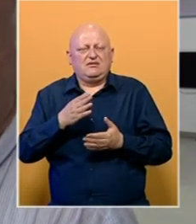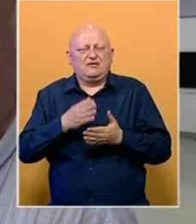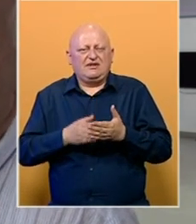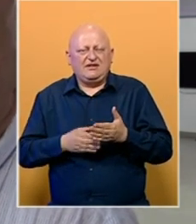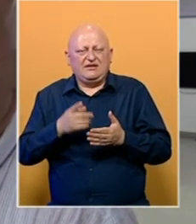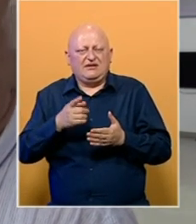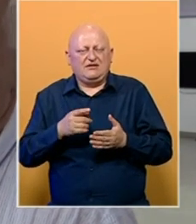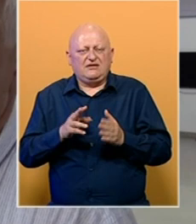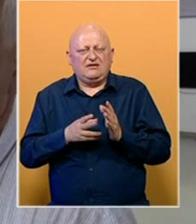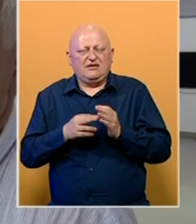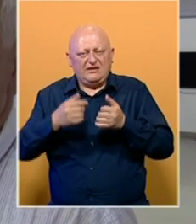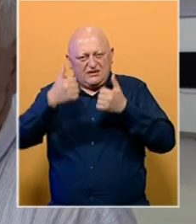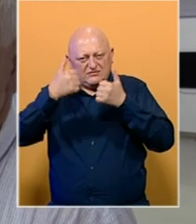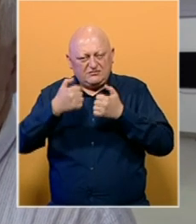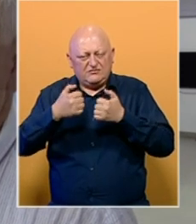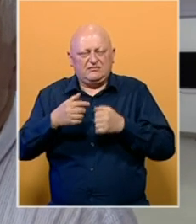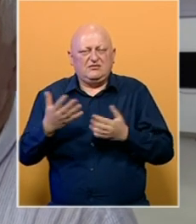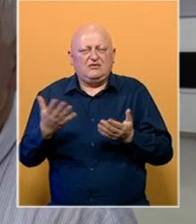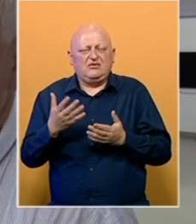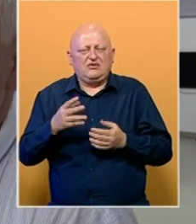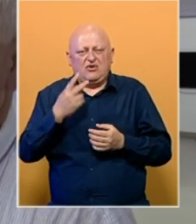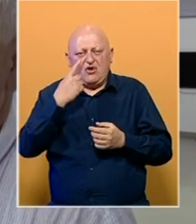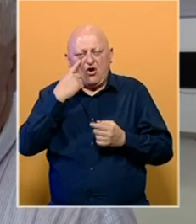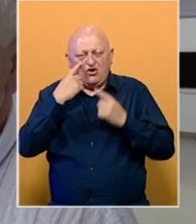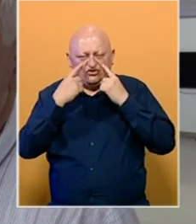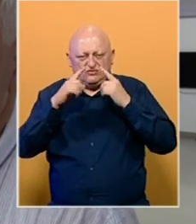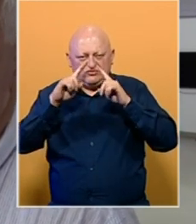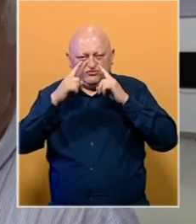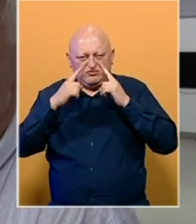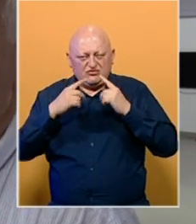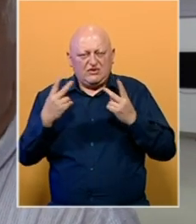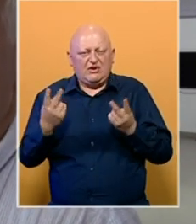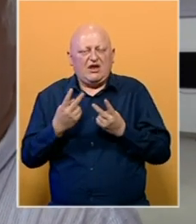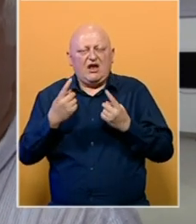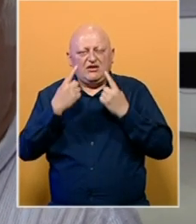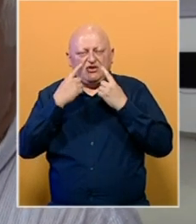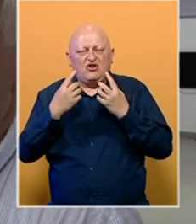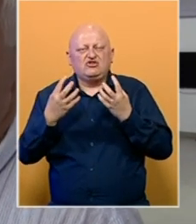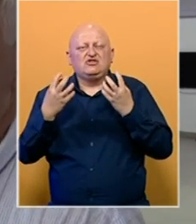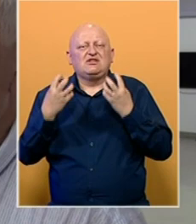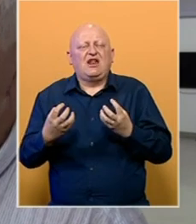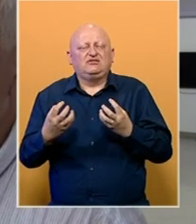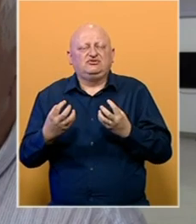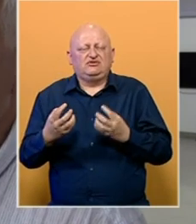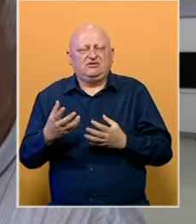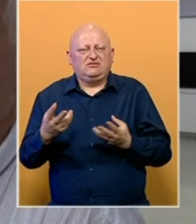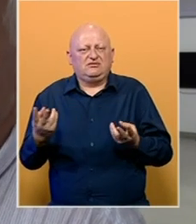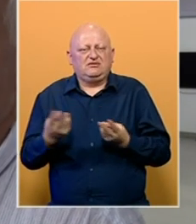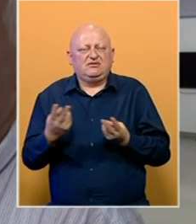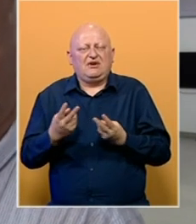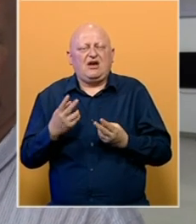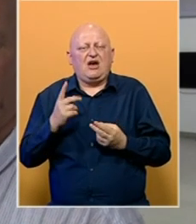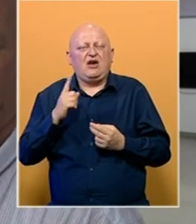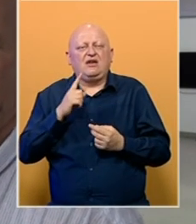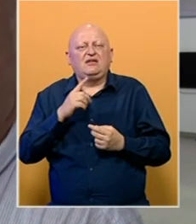ove nene uhvatio gdje su oči pune suza, ali one su koda su te oči zaleđene. Ona je ostalo